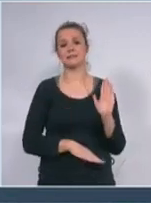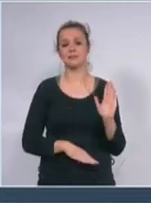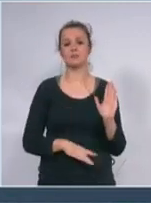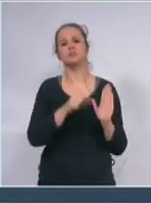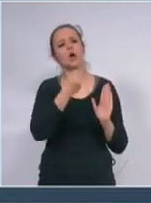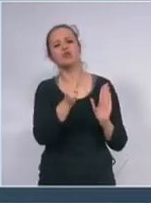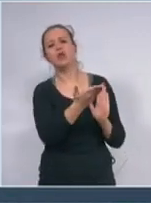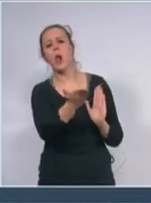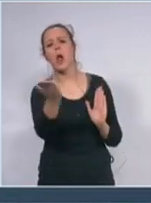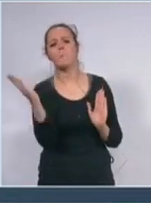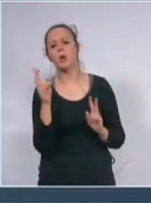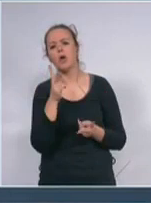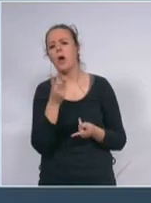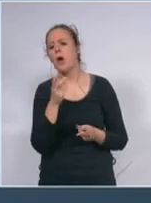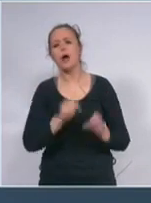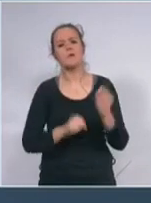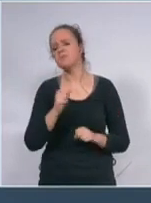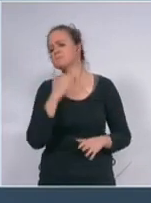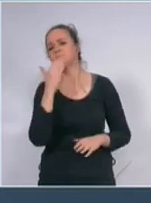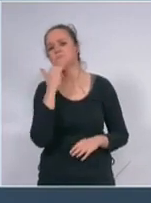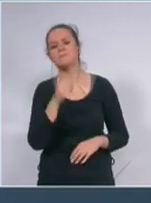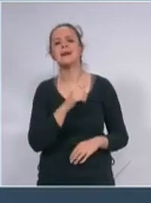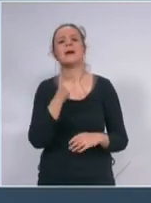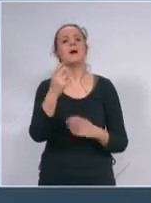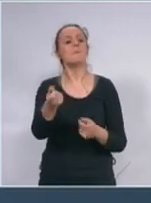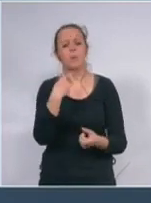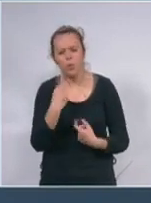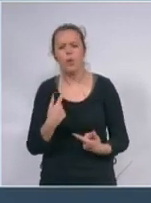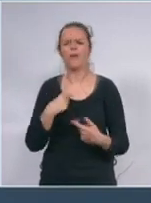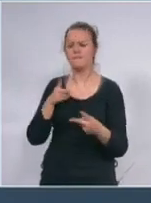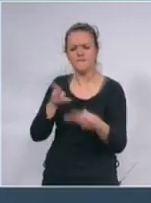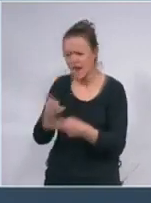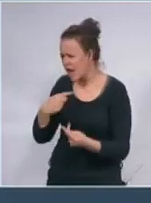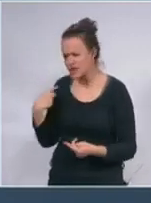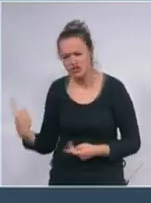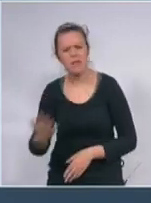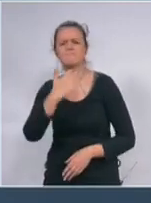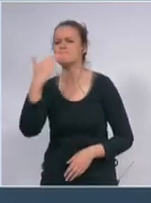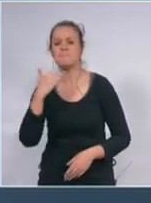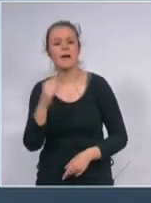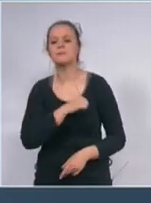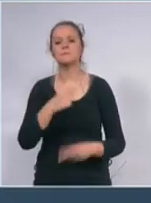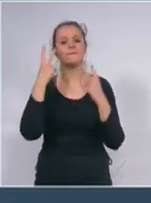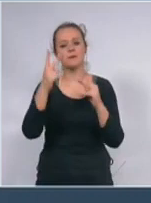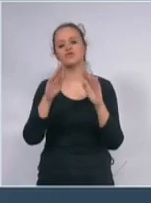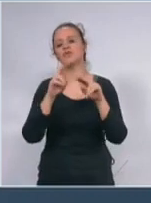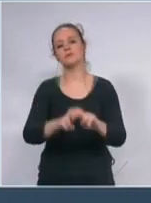udri kako znaš i umeš samo sedi u kući narode sedi u kući čuvaj svoj život